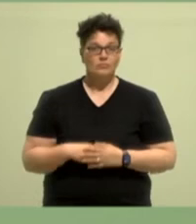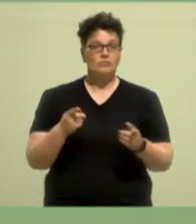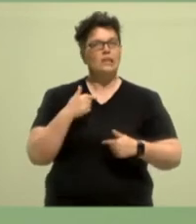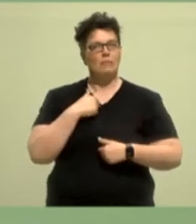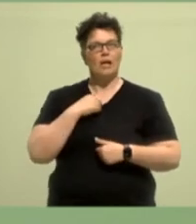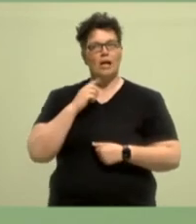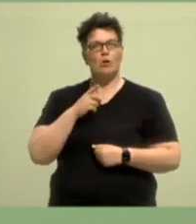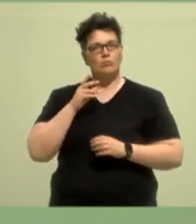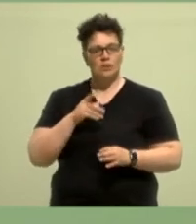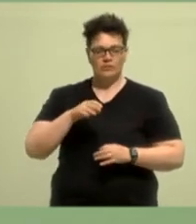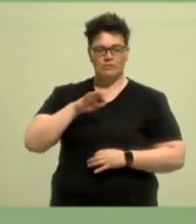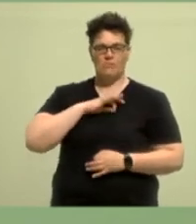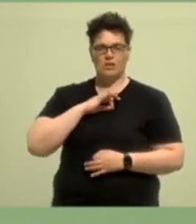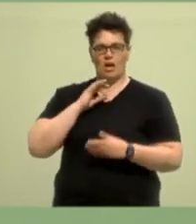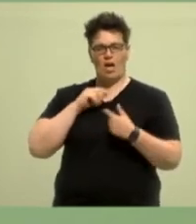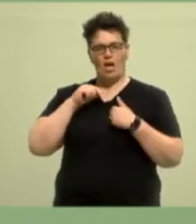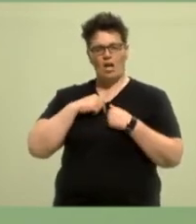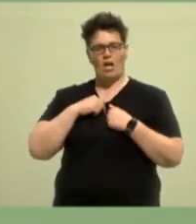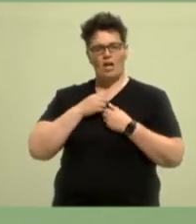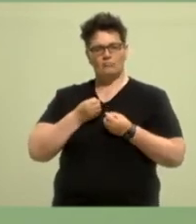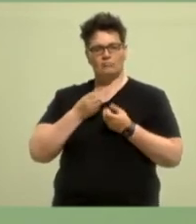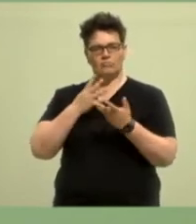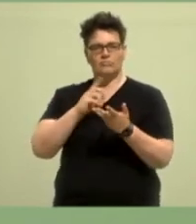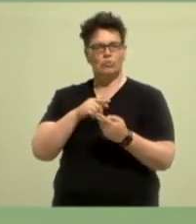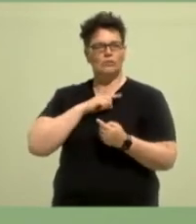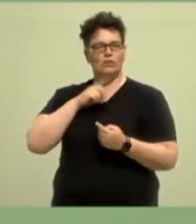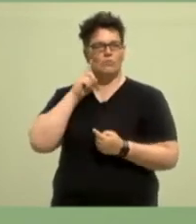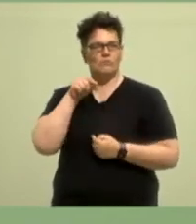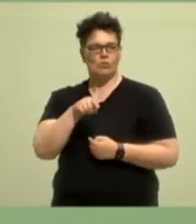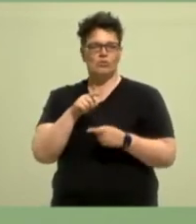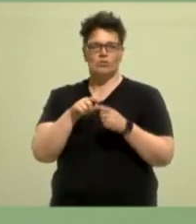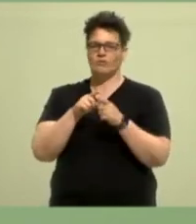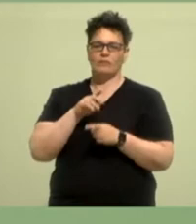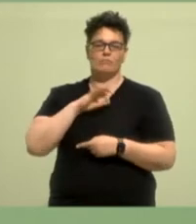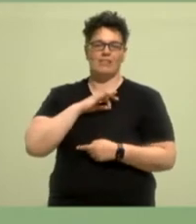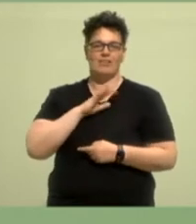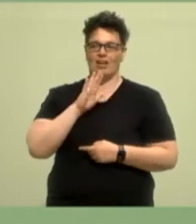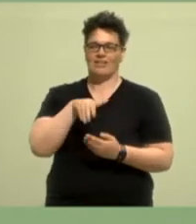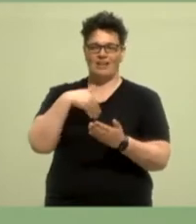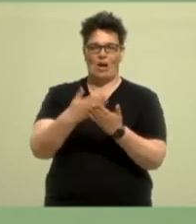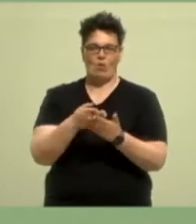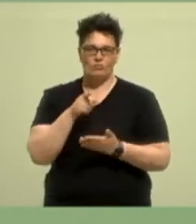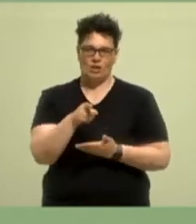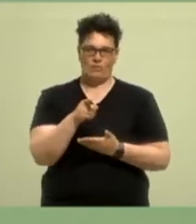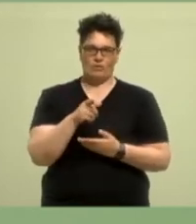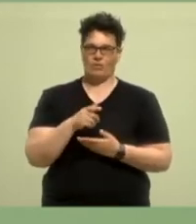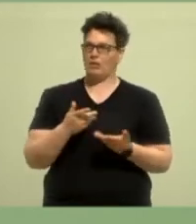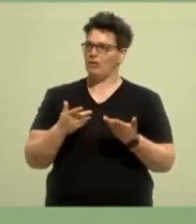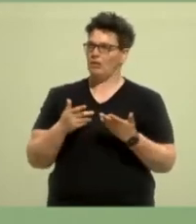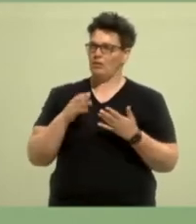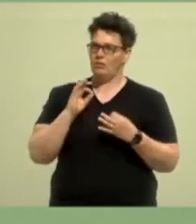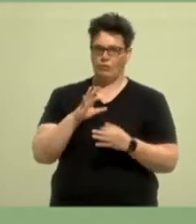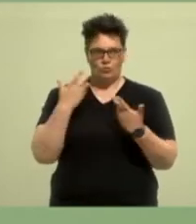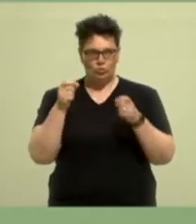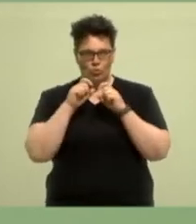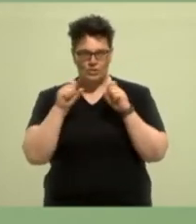aus der Partei heraus. Die Aufgabe, der Platz der Partei in diesen Fragen, der ist